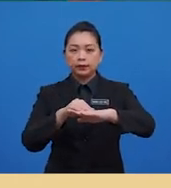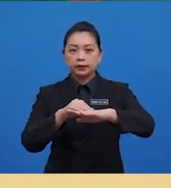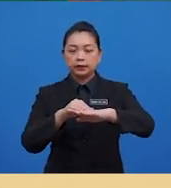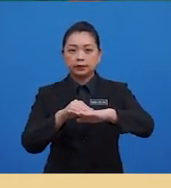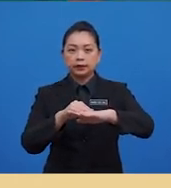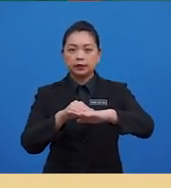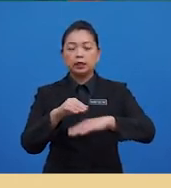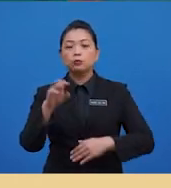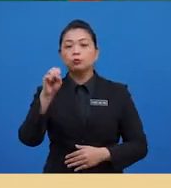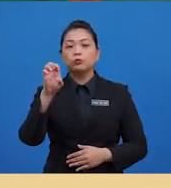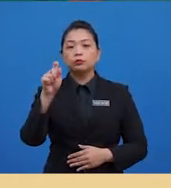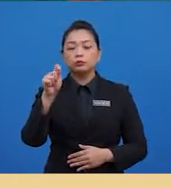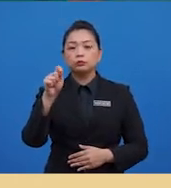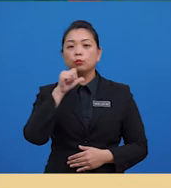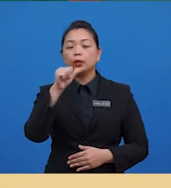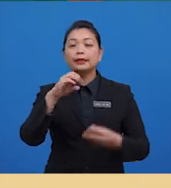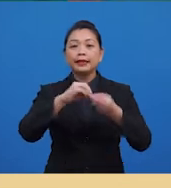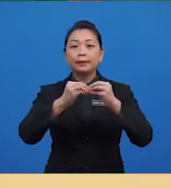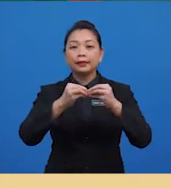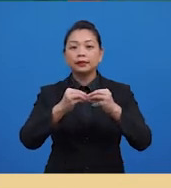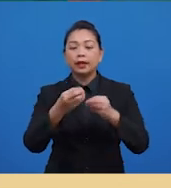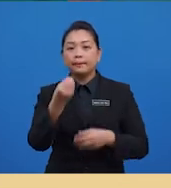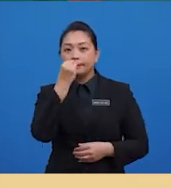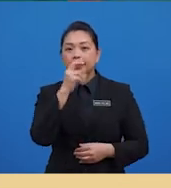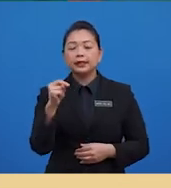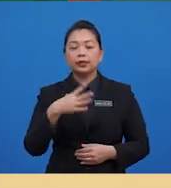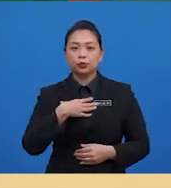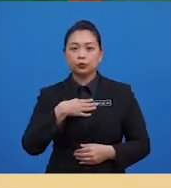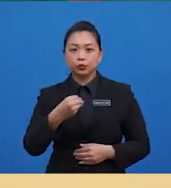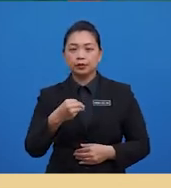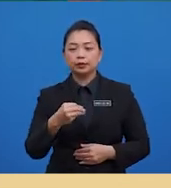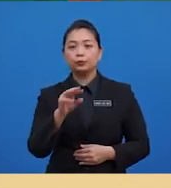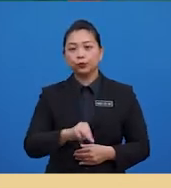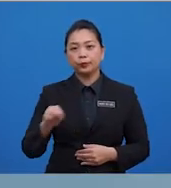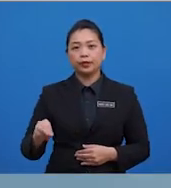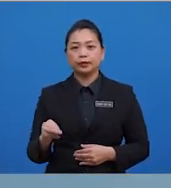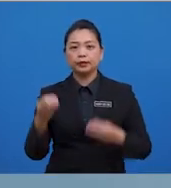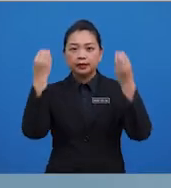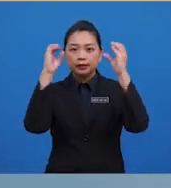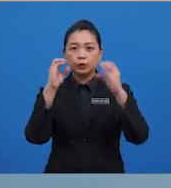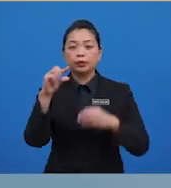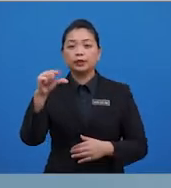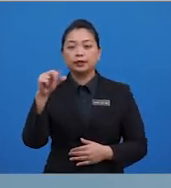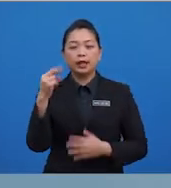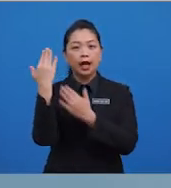bukan numerikal. Contohnya, makanan kesukaan murid. Cikgu Gan berharap